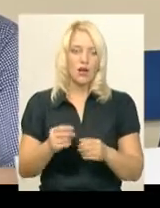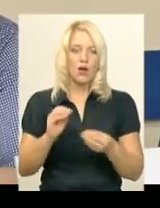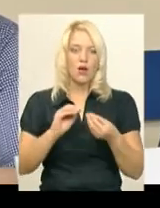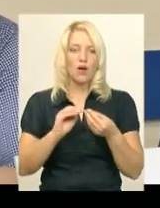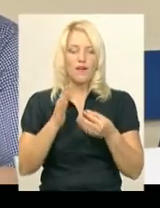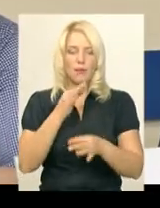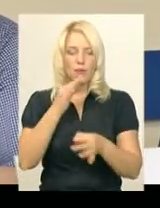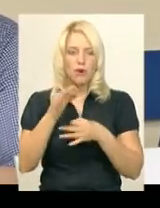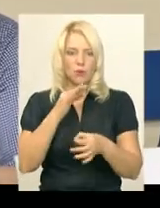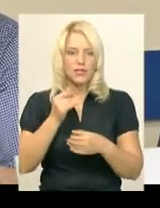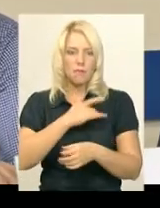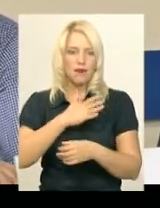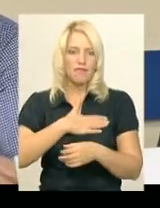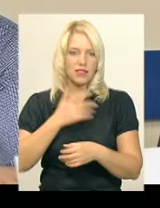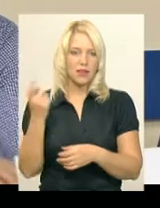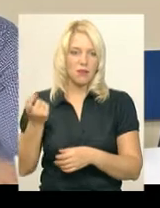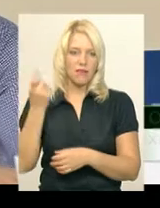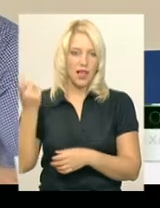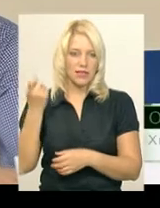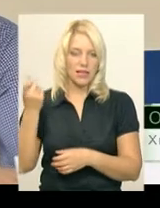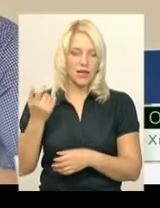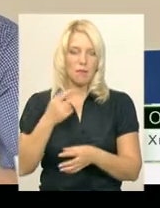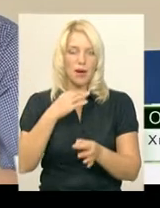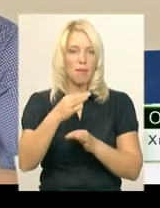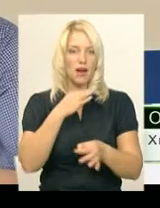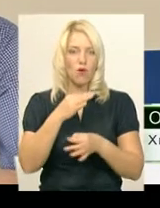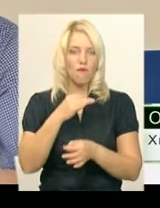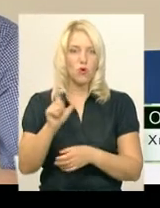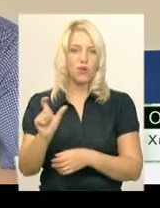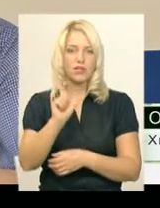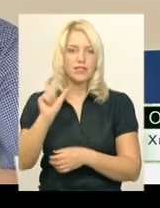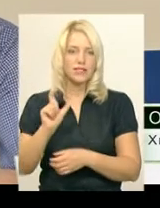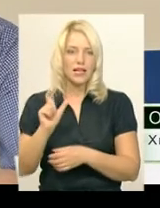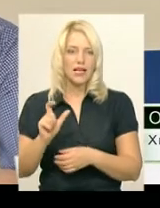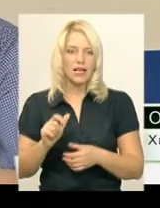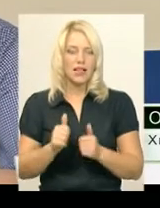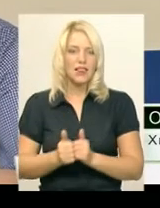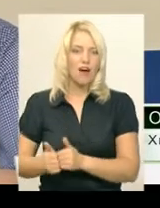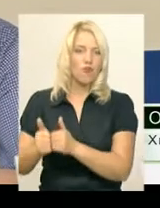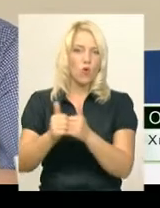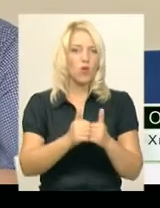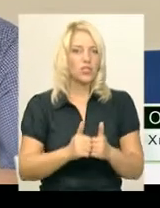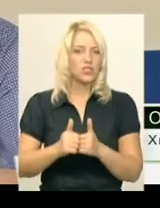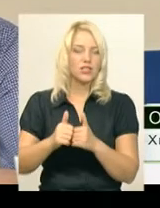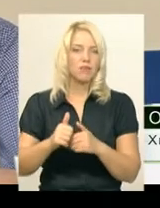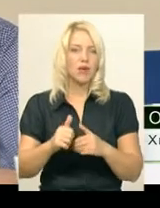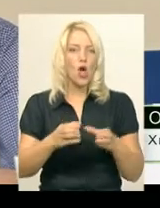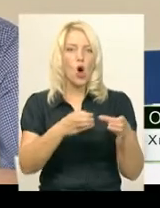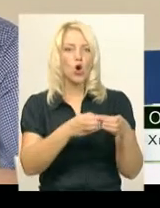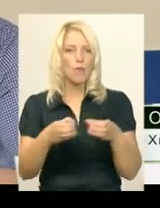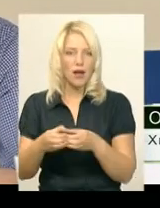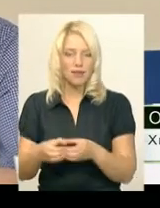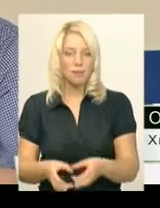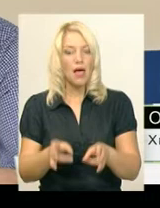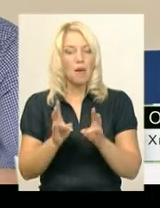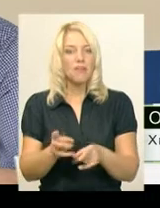переговори із приватними власниками, ведемо переговори із навколишніми громадами. Біда в тому,